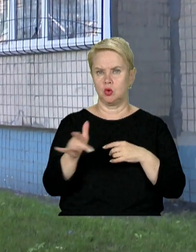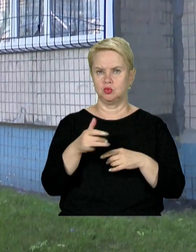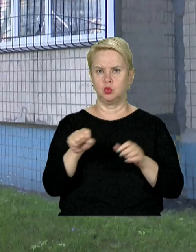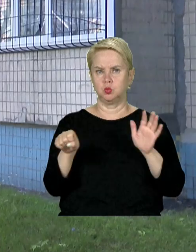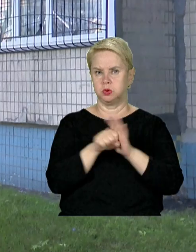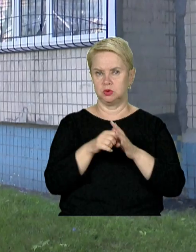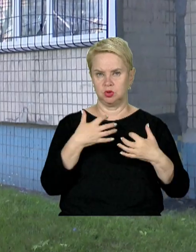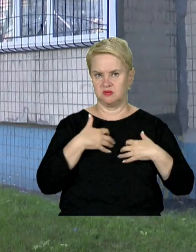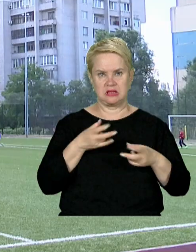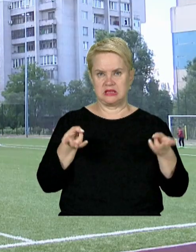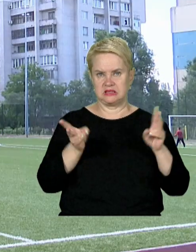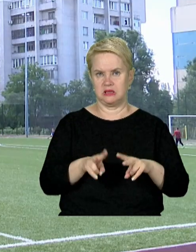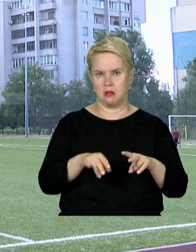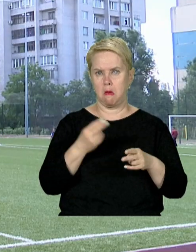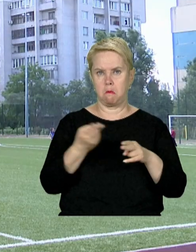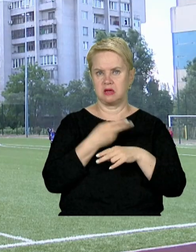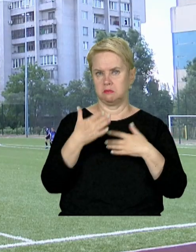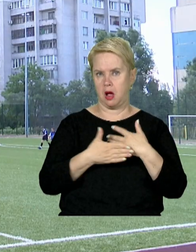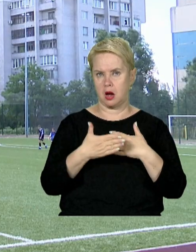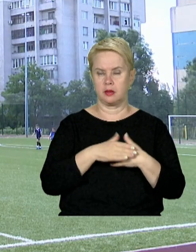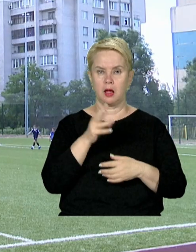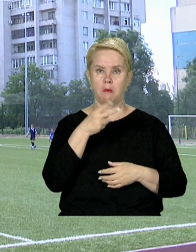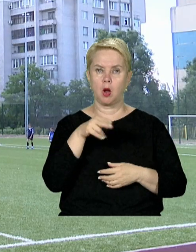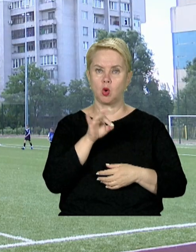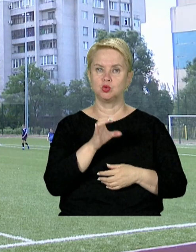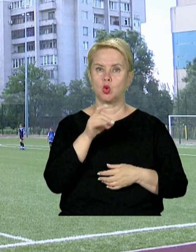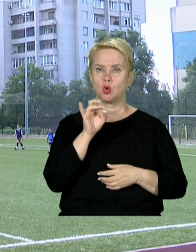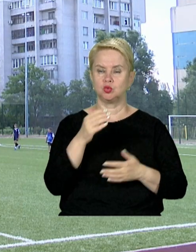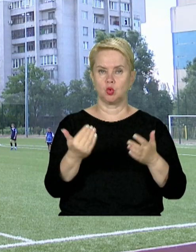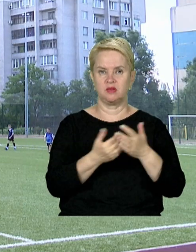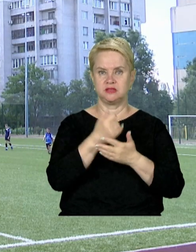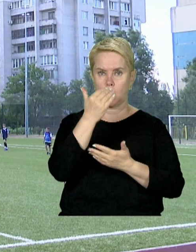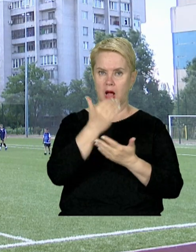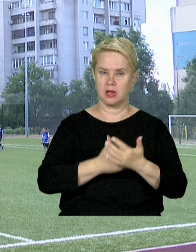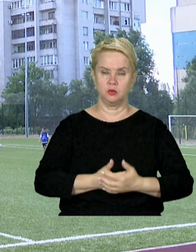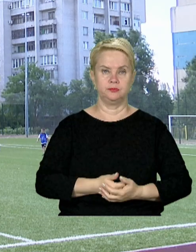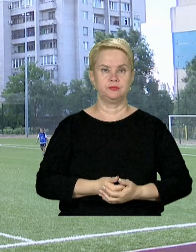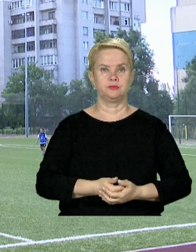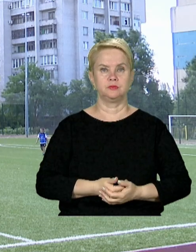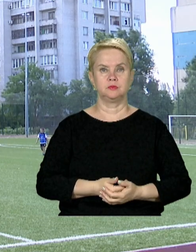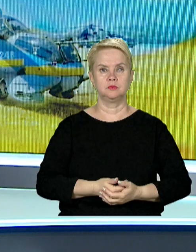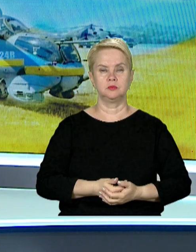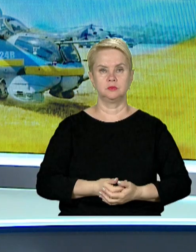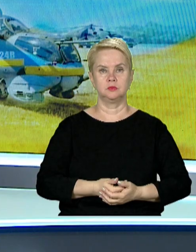вбивство тварини не залишилось без покарання. Марко Ручка, Станіслав Сторожук, новини 11 каналу.